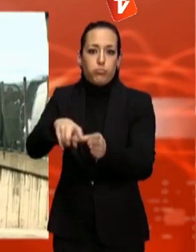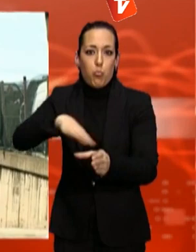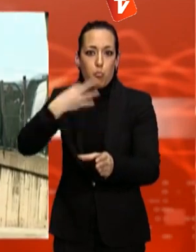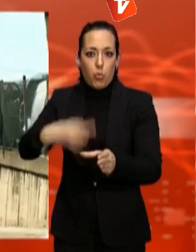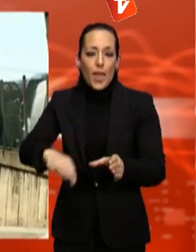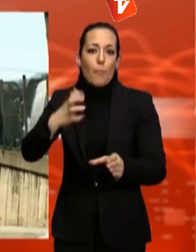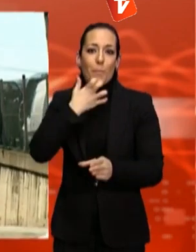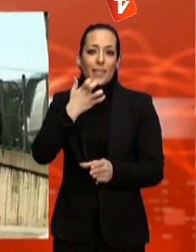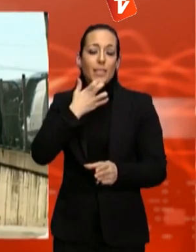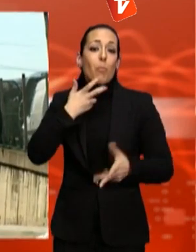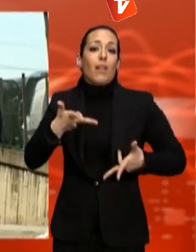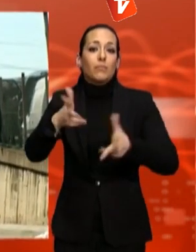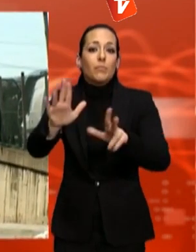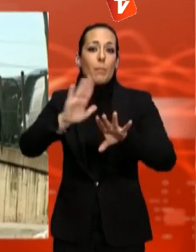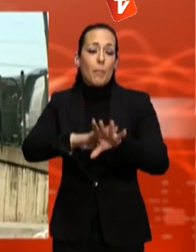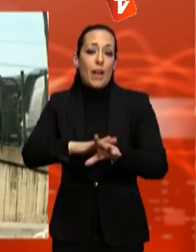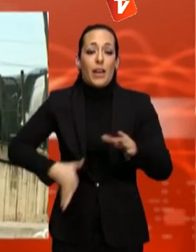i l'accés al crèdit per a les empreses.